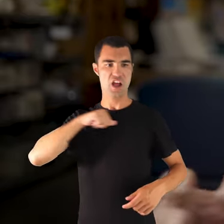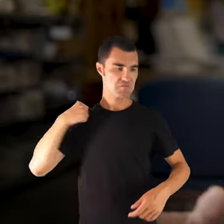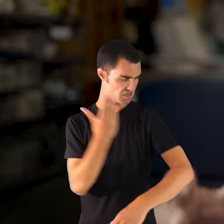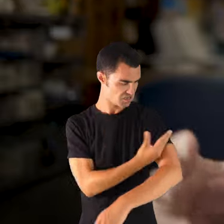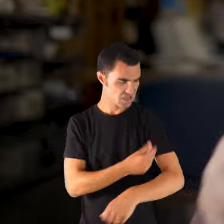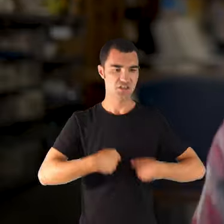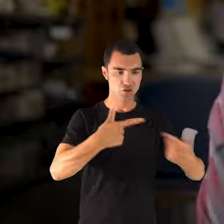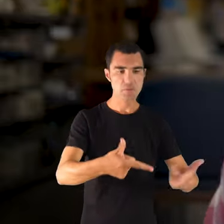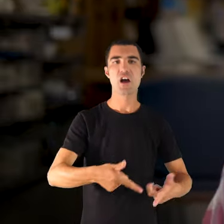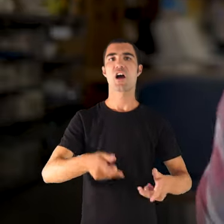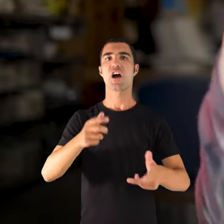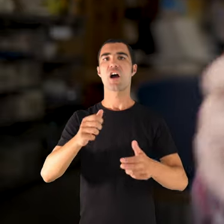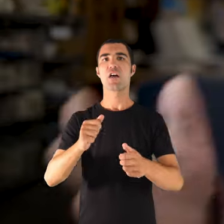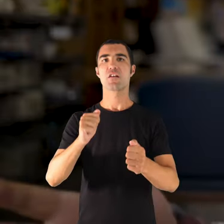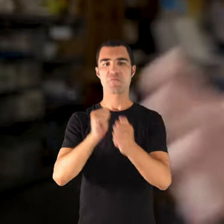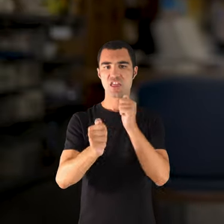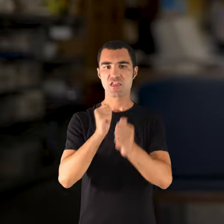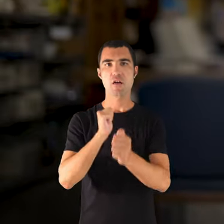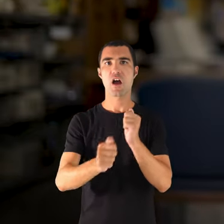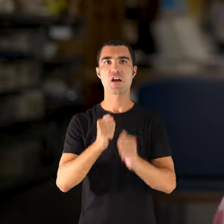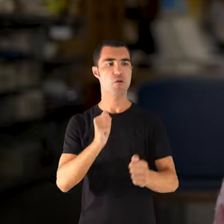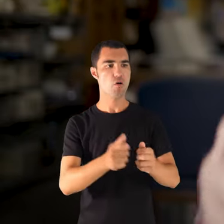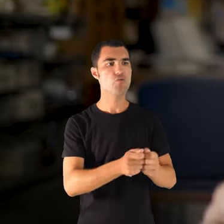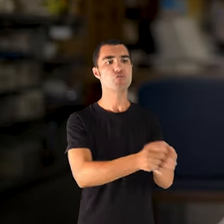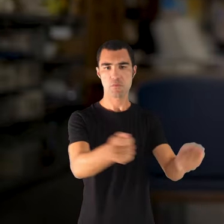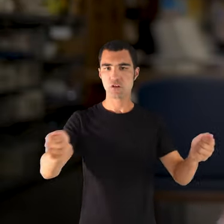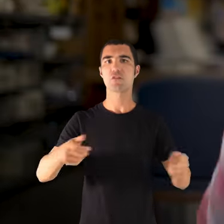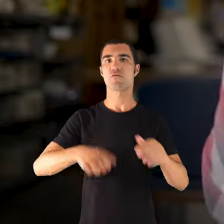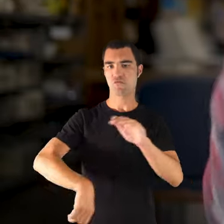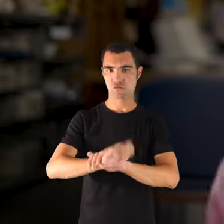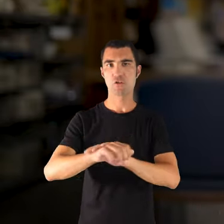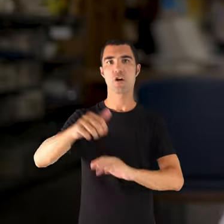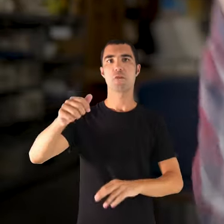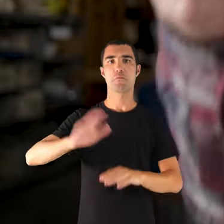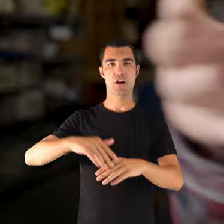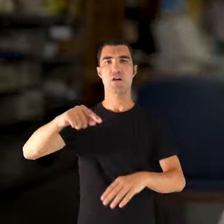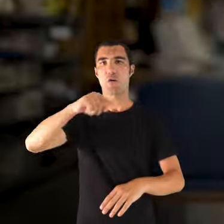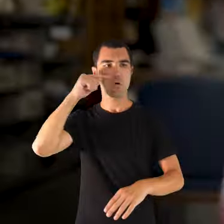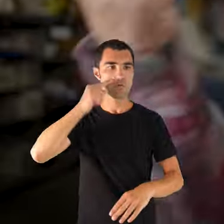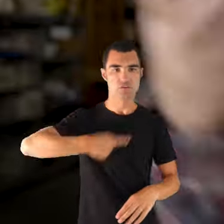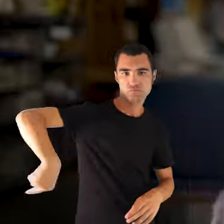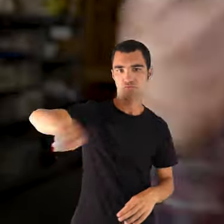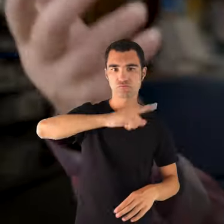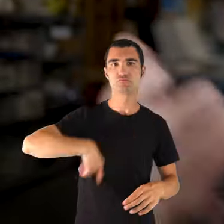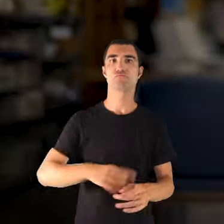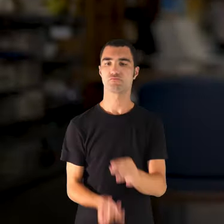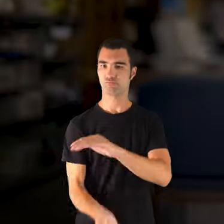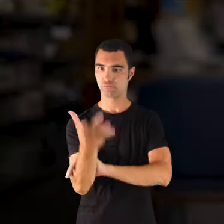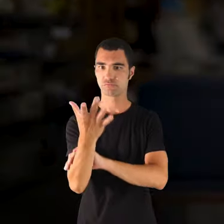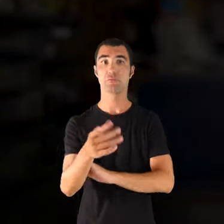dotze, ho sé, i tot això perquè els homes preixen un equip de futbol i llevar la gent